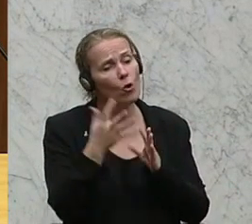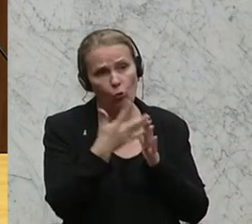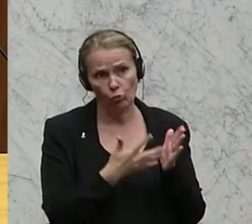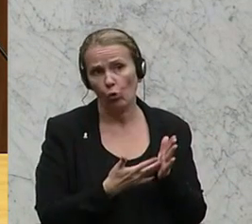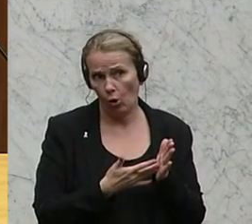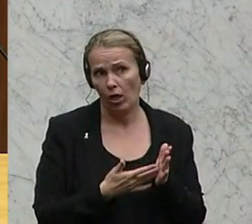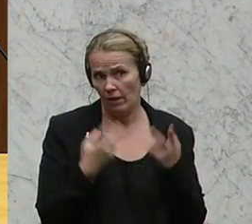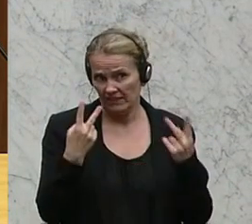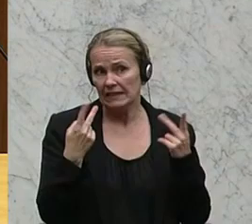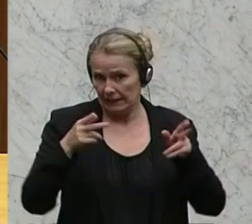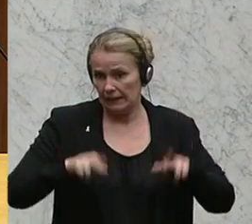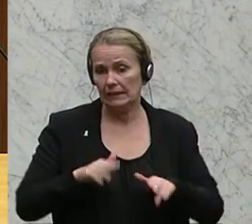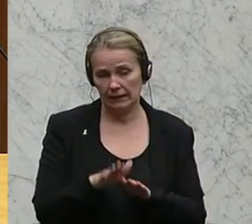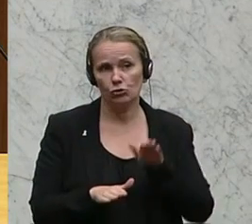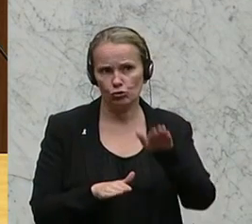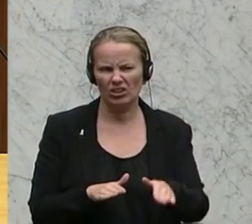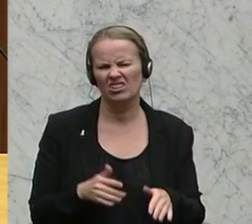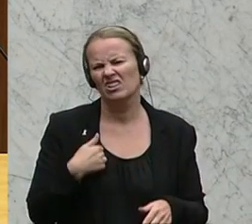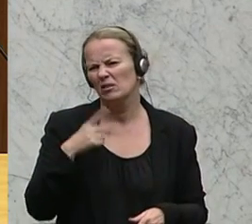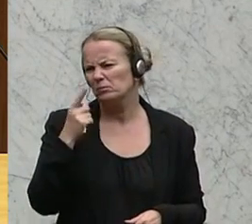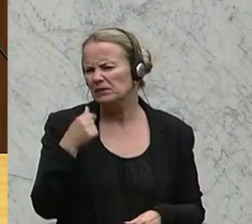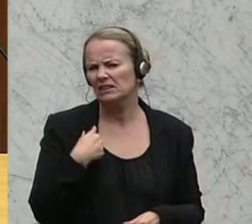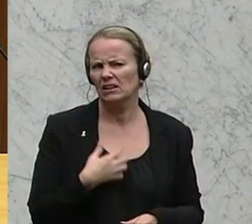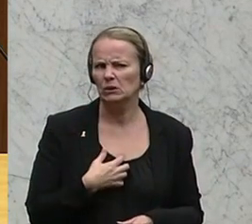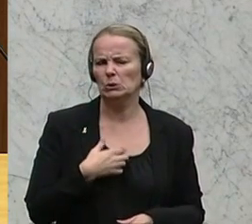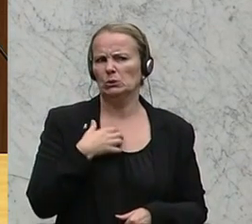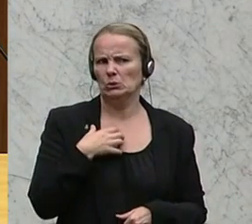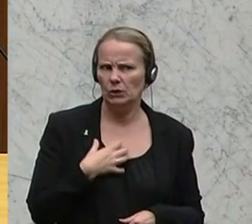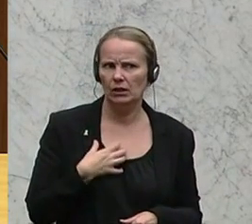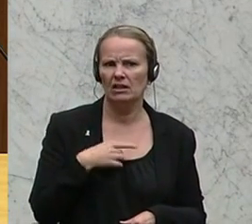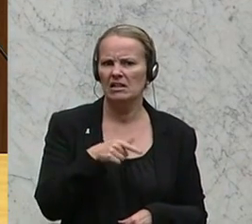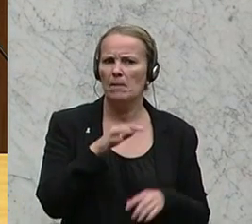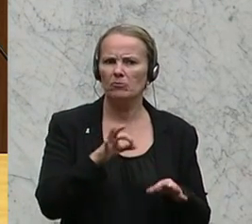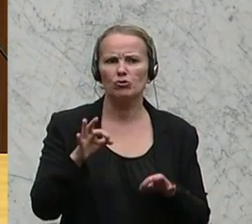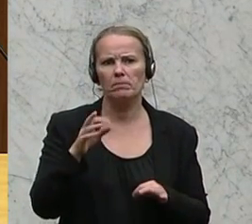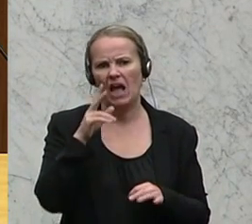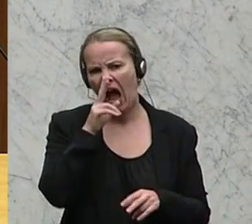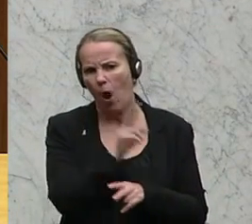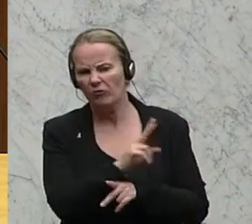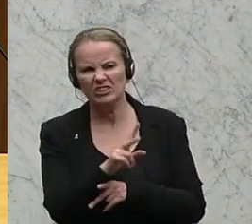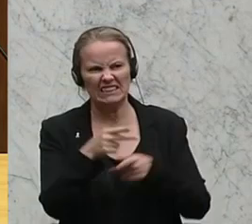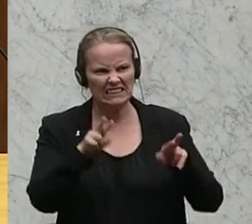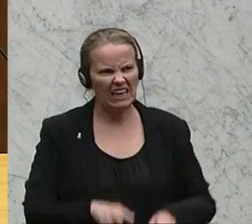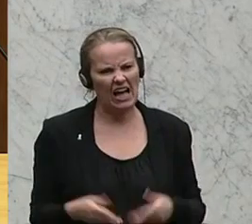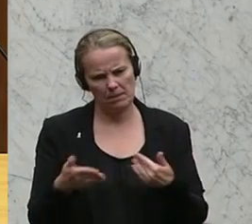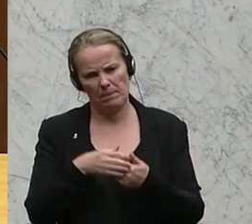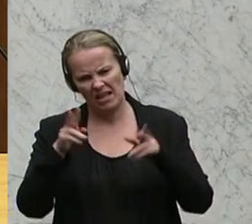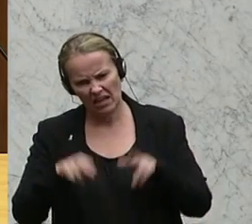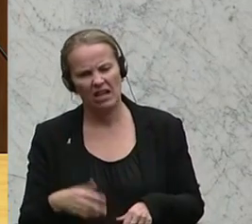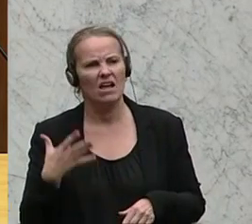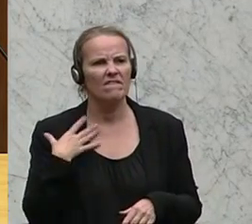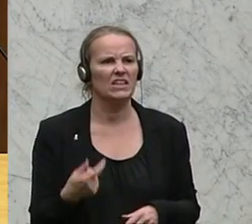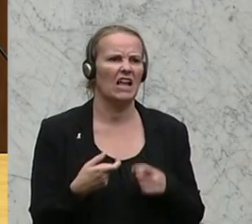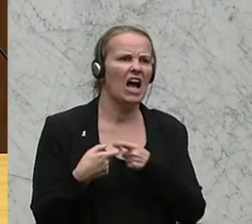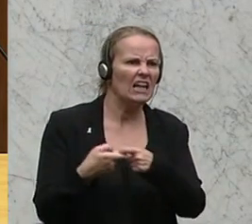ist ein richtiger Schritt. Was mir ein bisschen aufgestoßen hat, dass natürlich in diesen gewissen Aufsichtsräten und Beiräten die Gewerkschaft